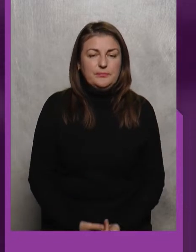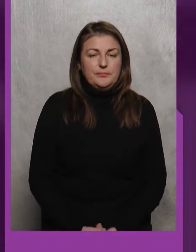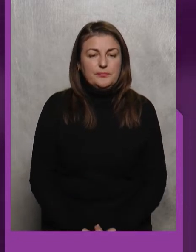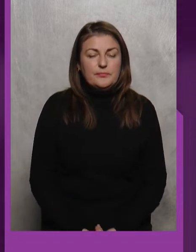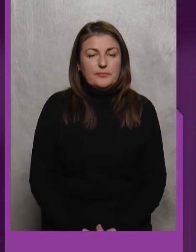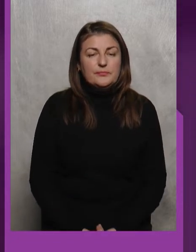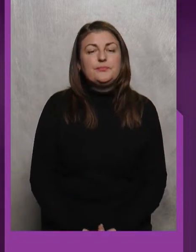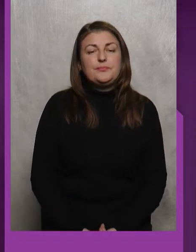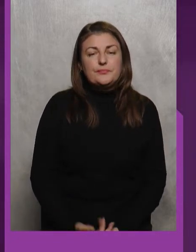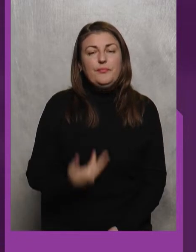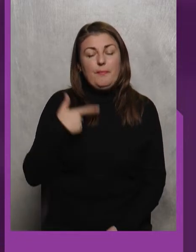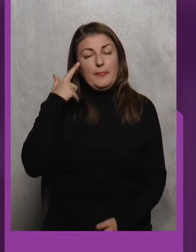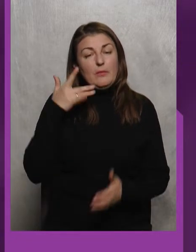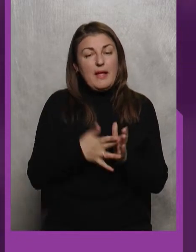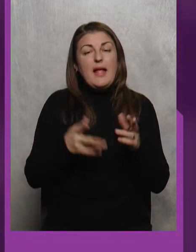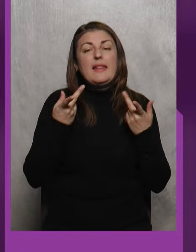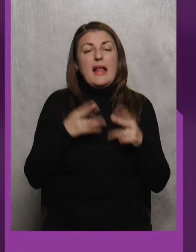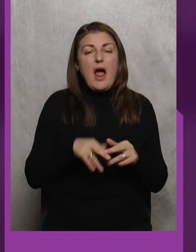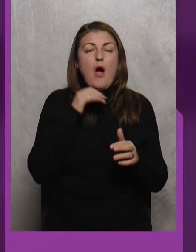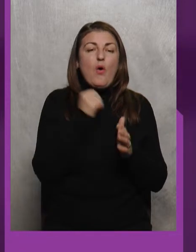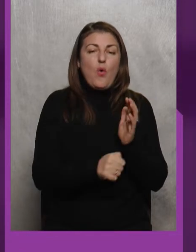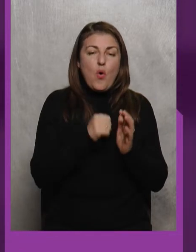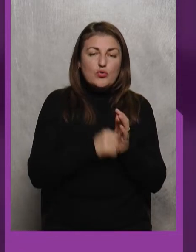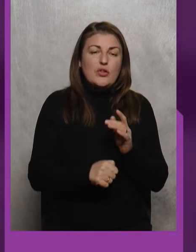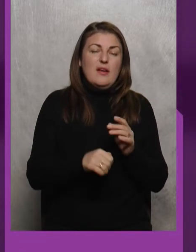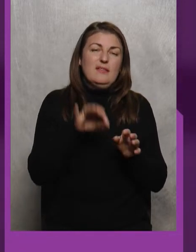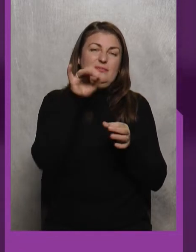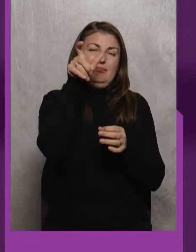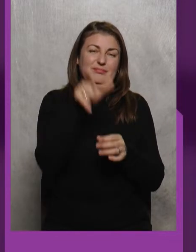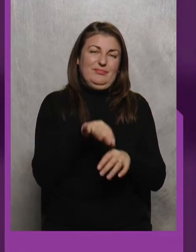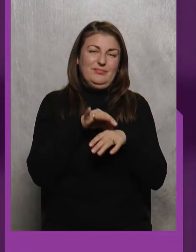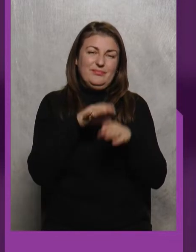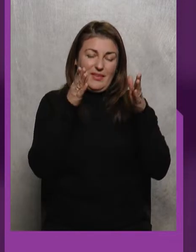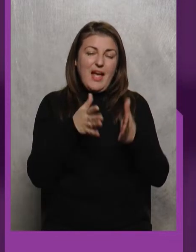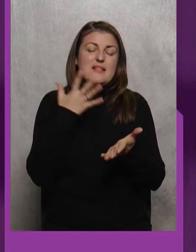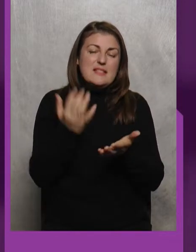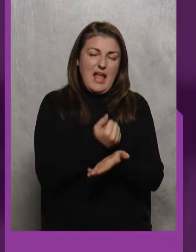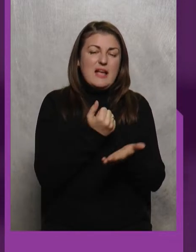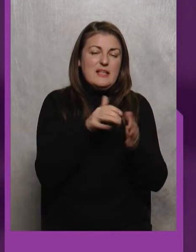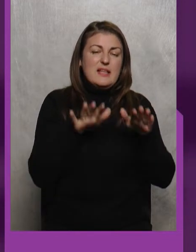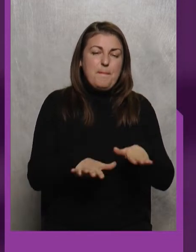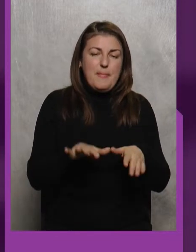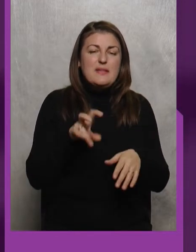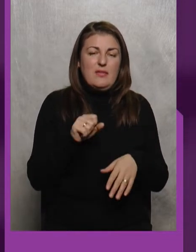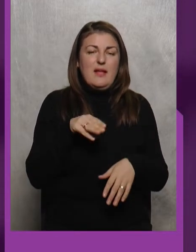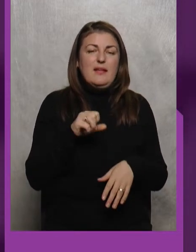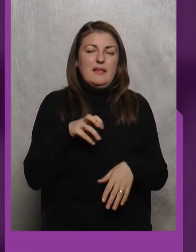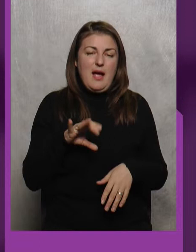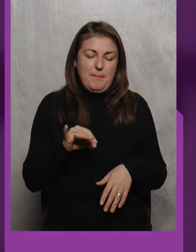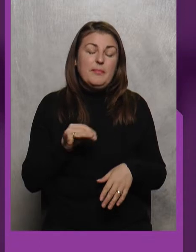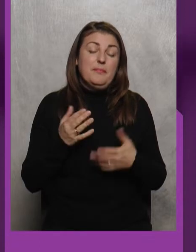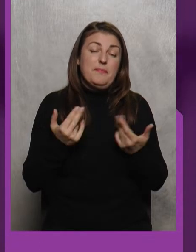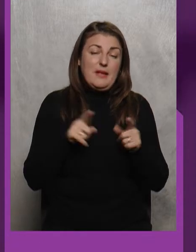Я зрозуміла, тобто для кожної статури знайдеться місце на татамі, так я розумію? Так